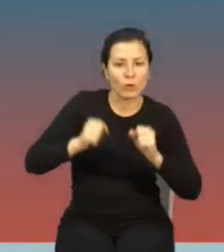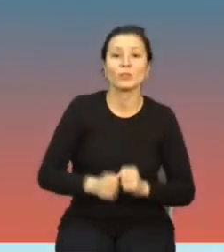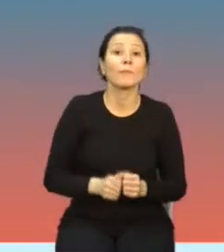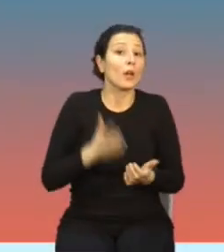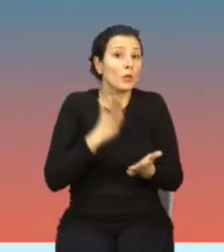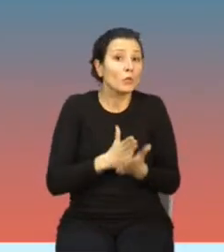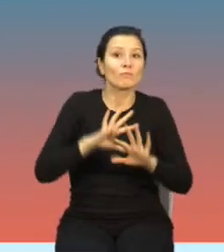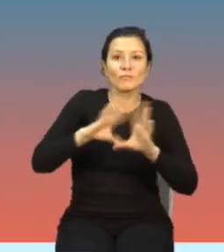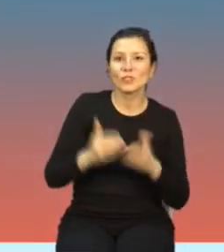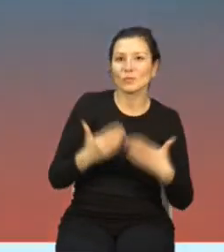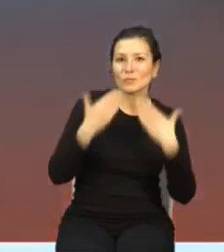Państwu dziękuję za uwagę.